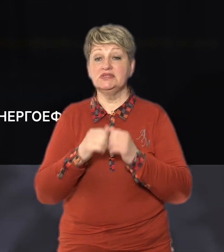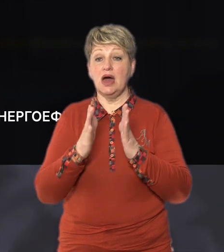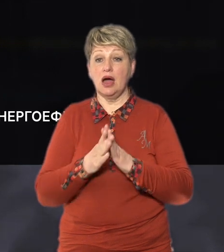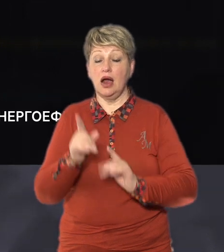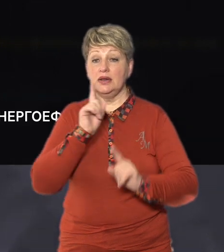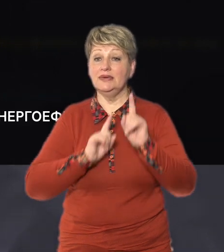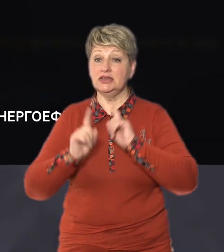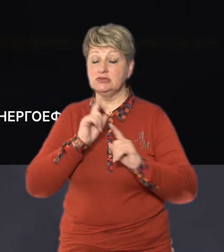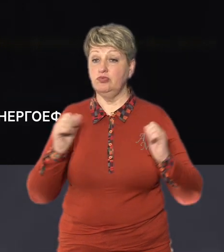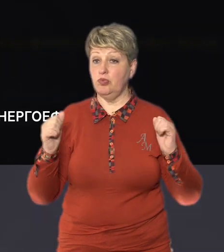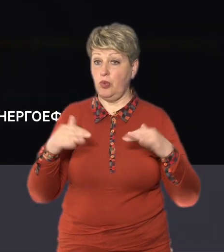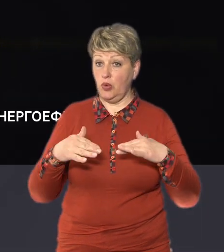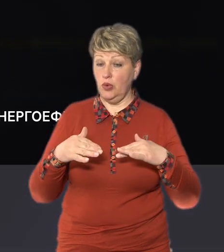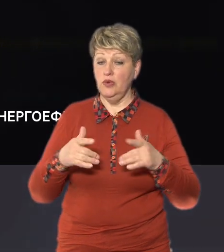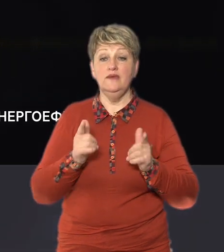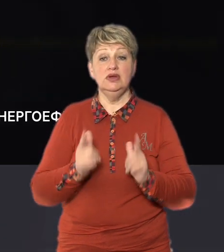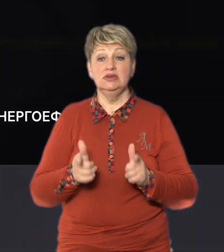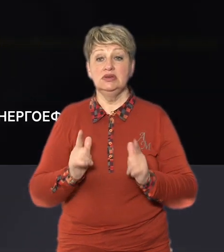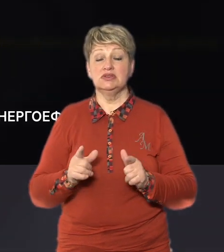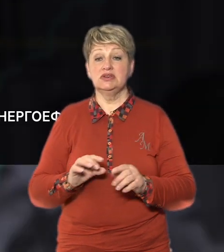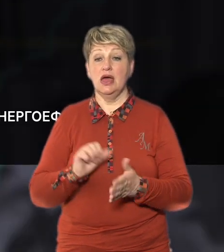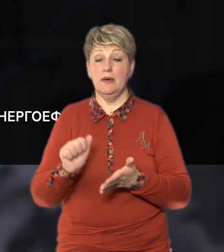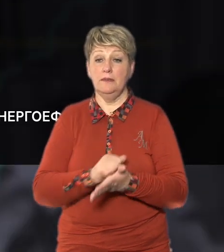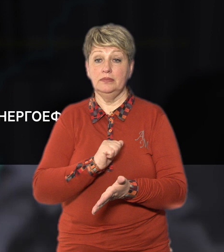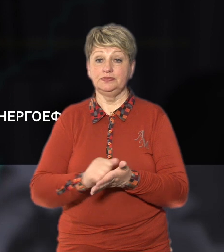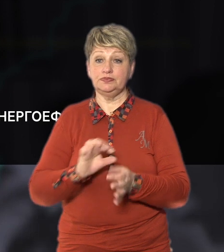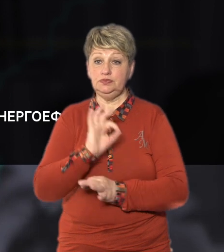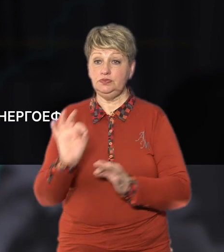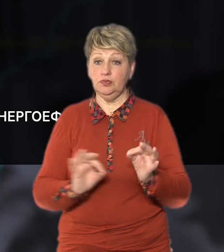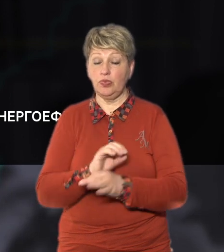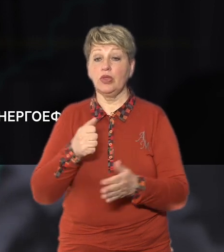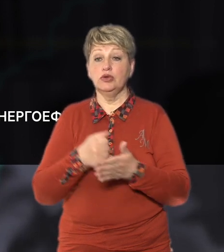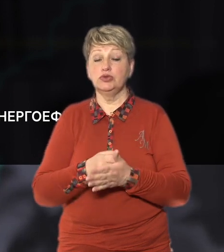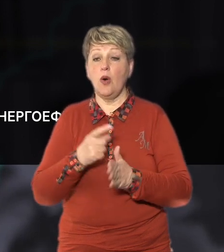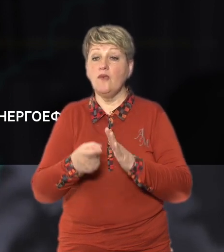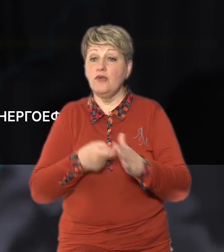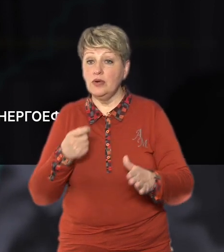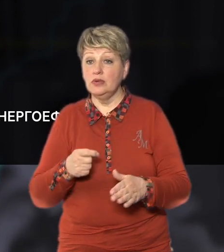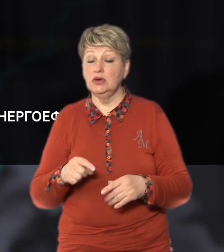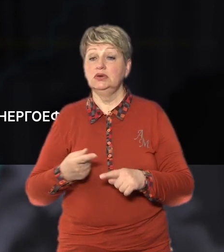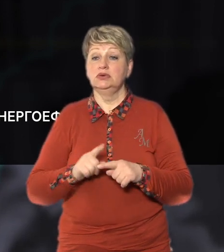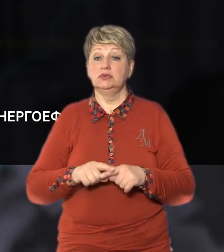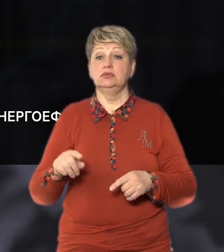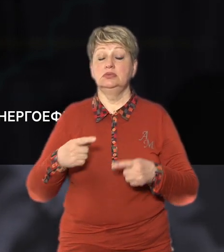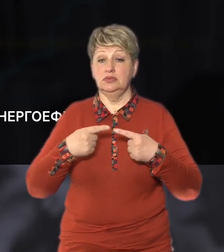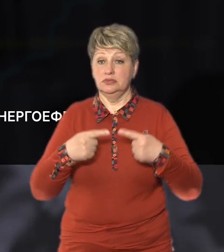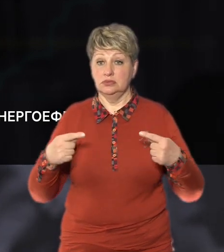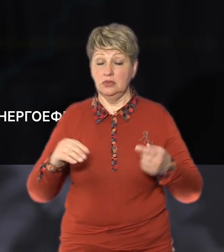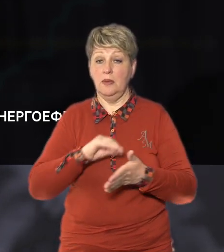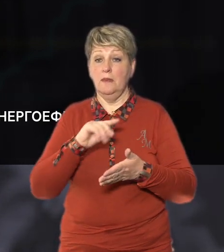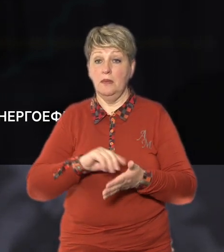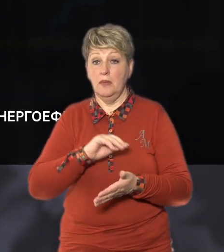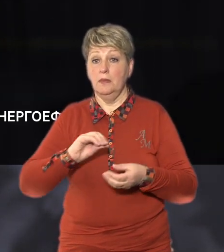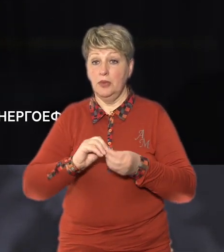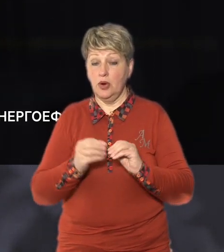зборів згідно з проєктною документацією І до вияснення обставин заявочка призупинена, поки голова нам